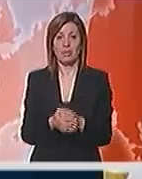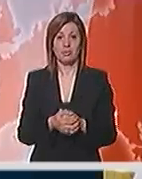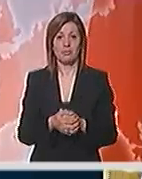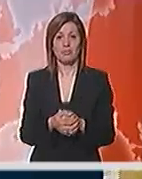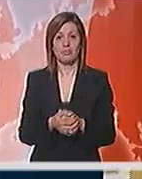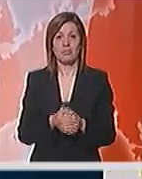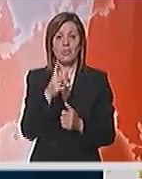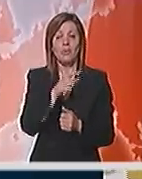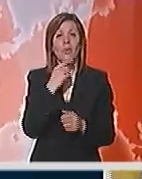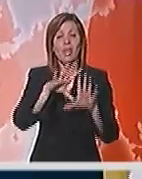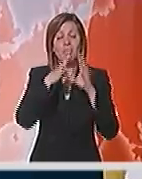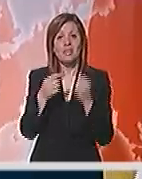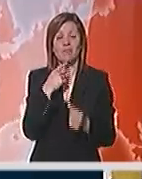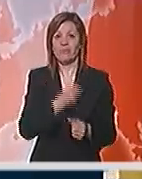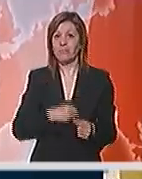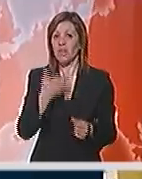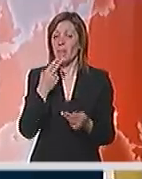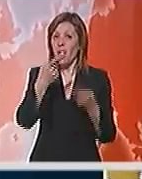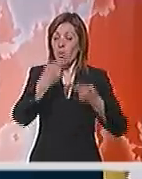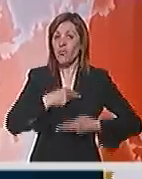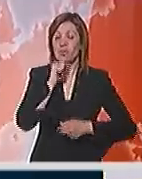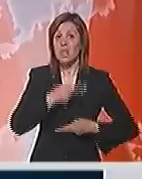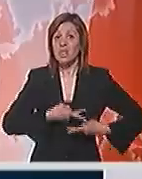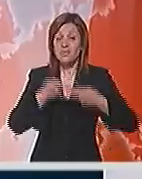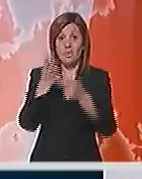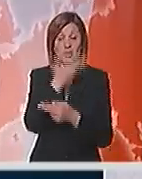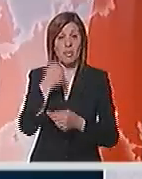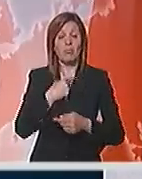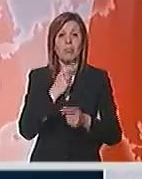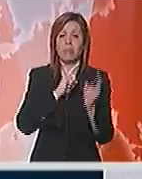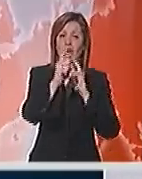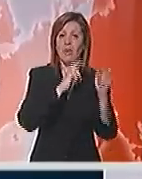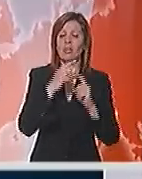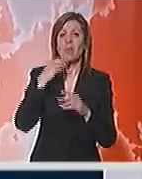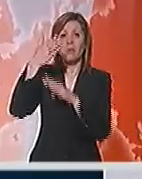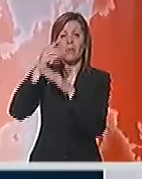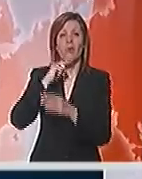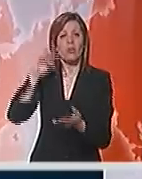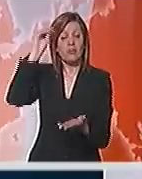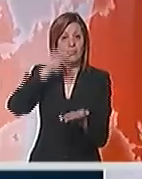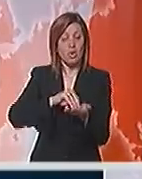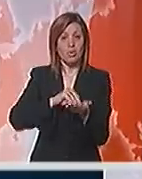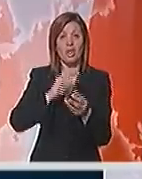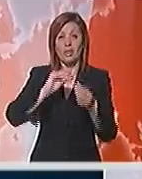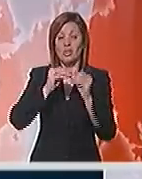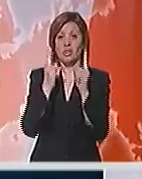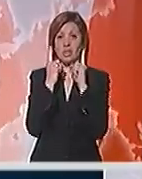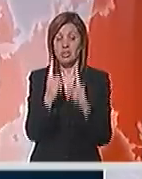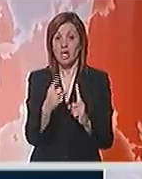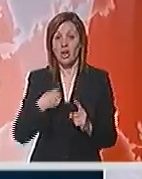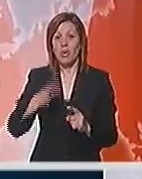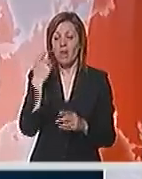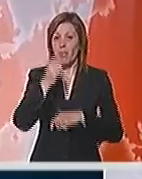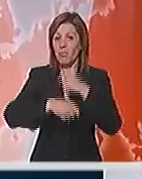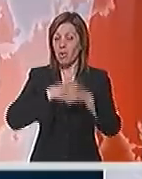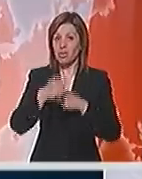To je sve komplikovano jer nemo uvoza i izvoza. Mi prevozimo za kompanije koje su pogođene. Tržište je stalo i mi smo bez